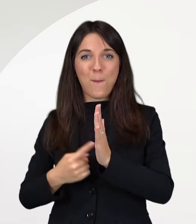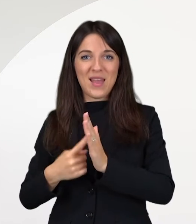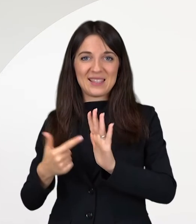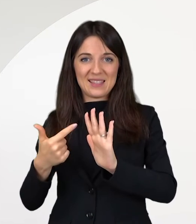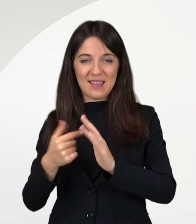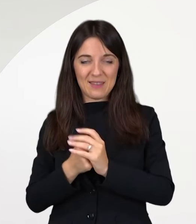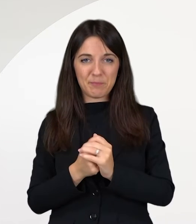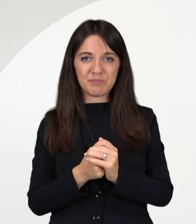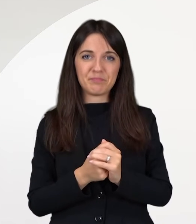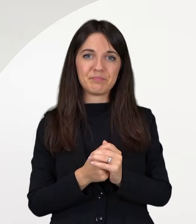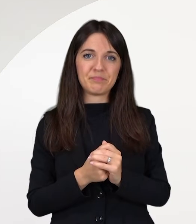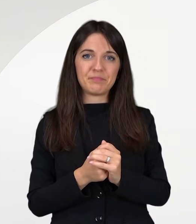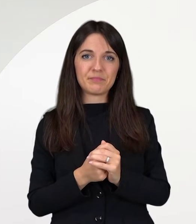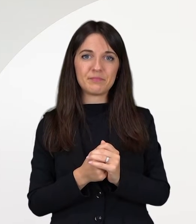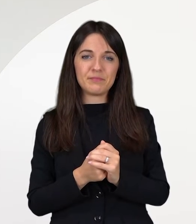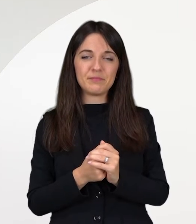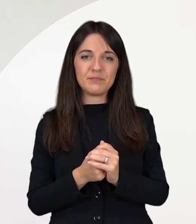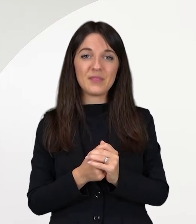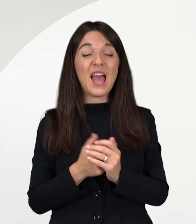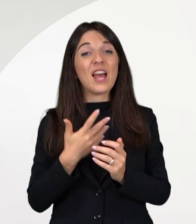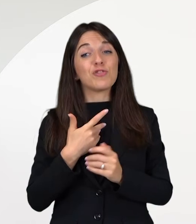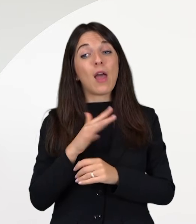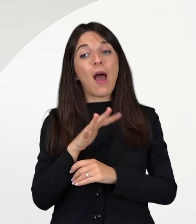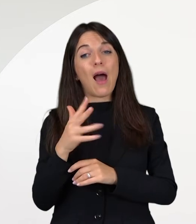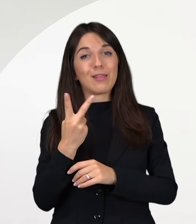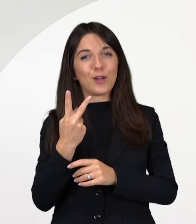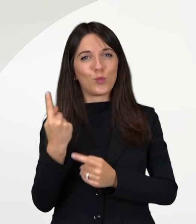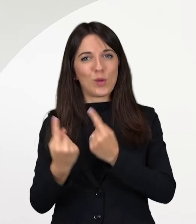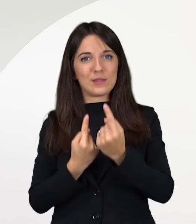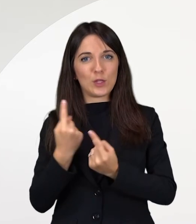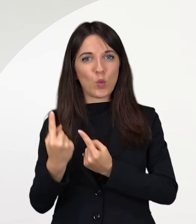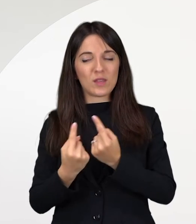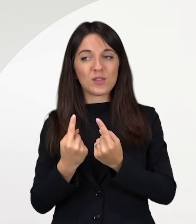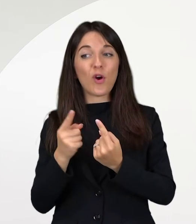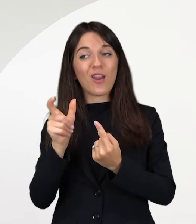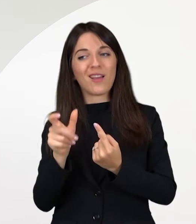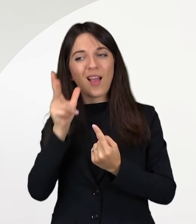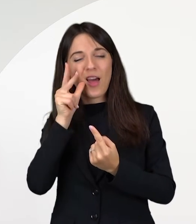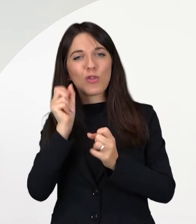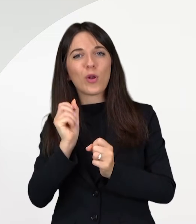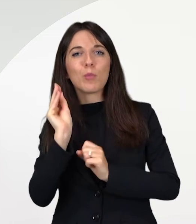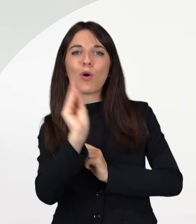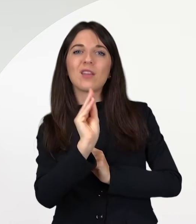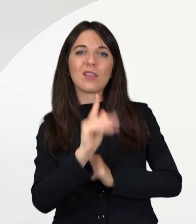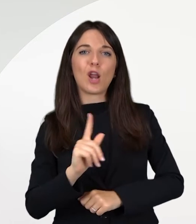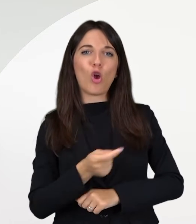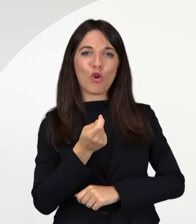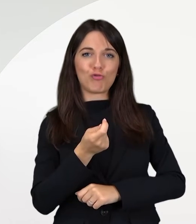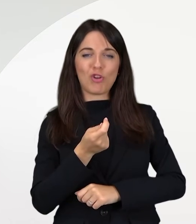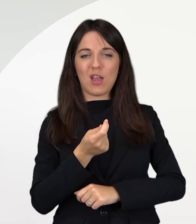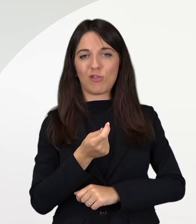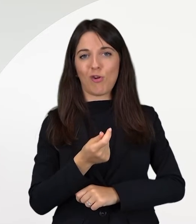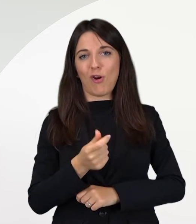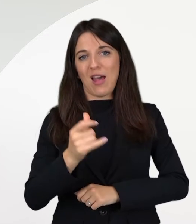settimo mese di età del bambino. Vi sono altre due situazioni in